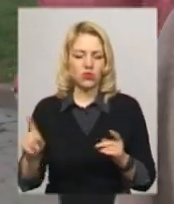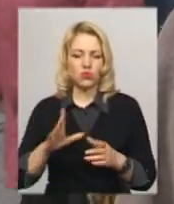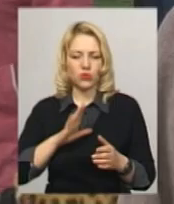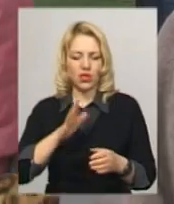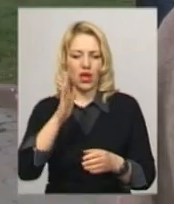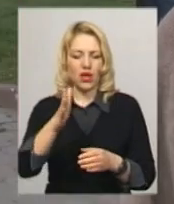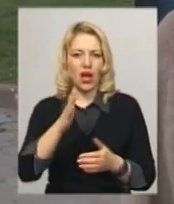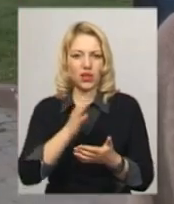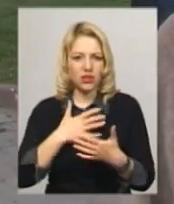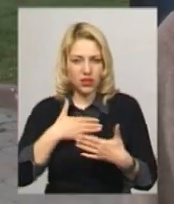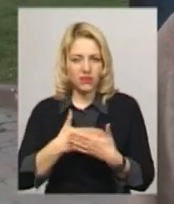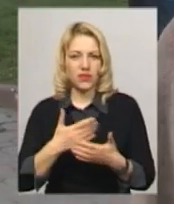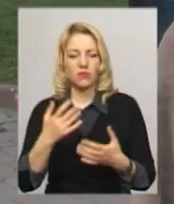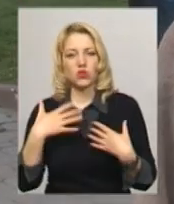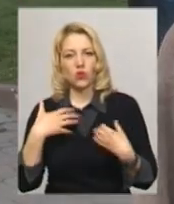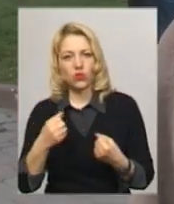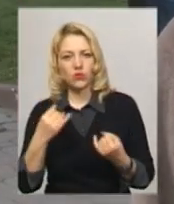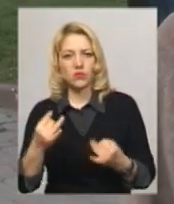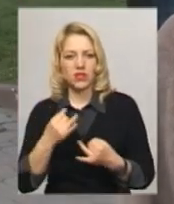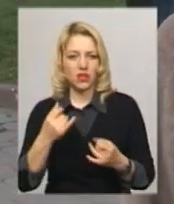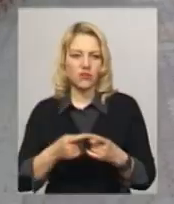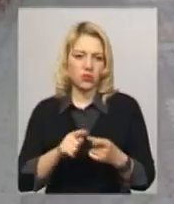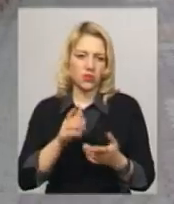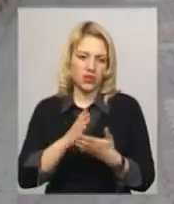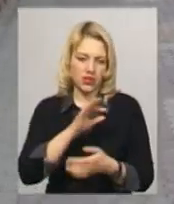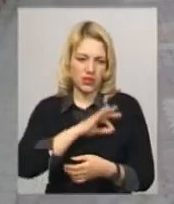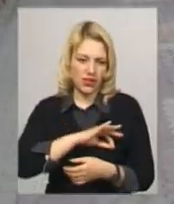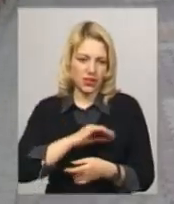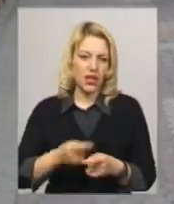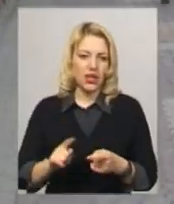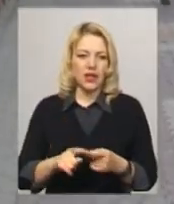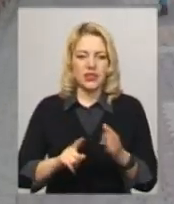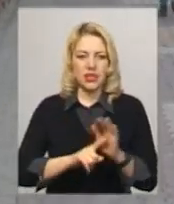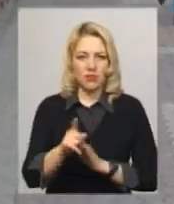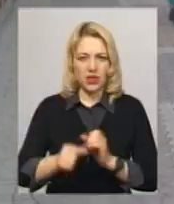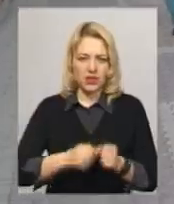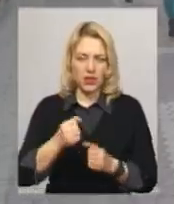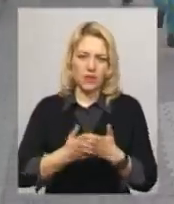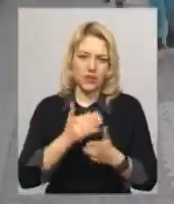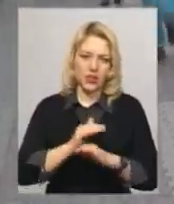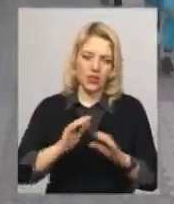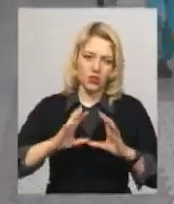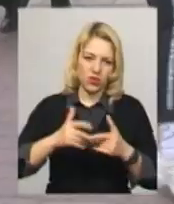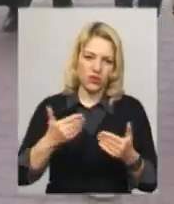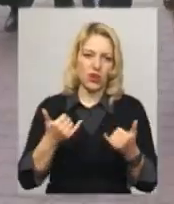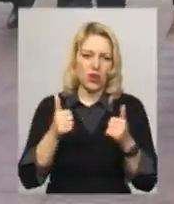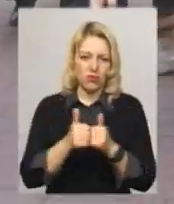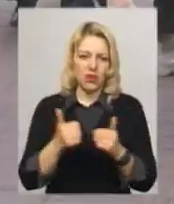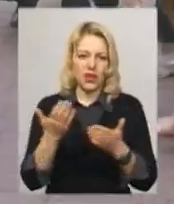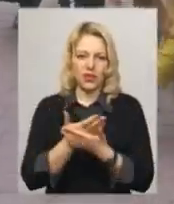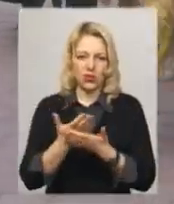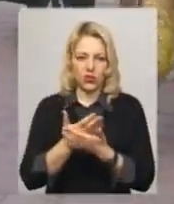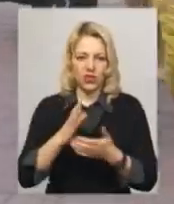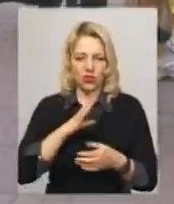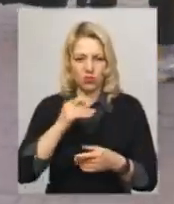активним, бути здоровим – це цікаво і в цьому є все. Стартував забіг від дитячого світу. Біля кінотеатру Шевченка зробили підстоп на